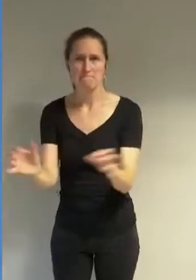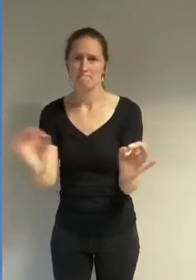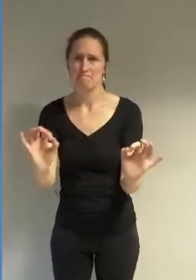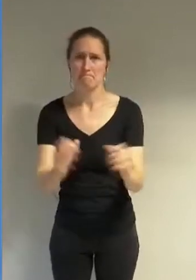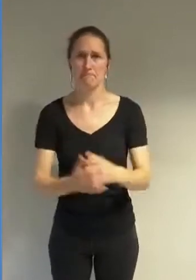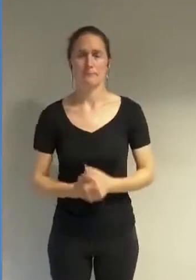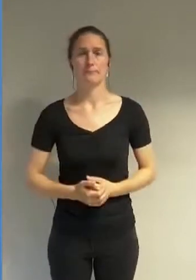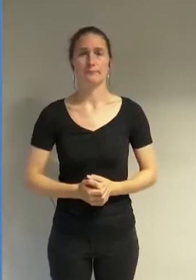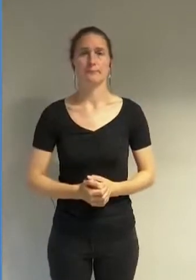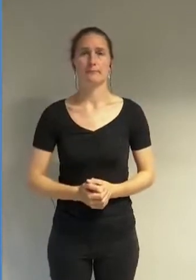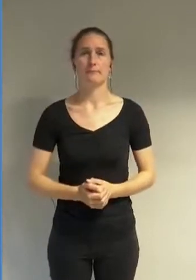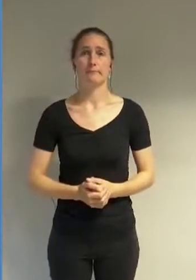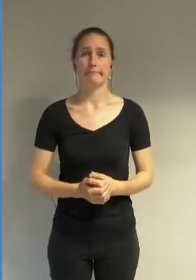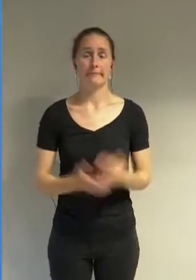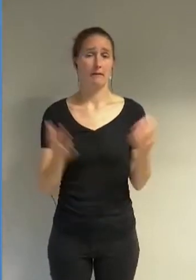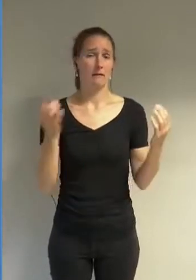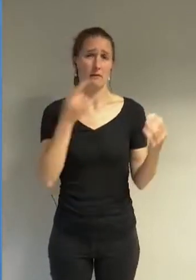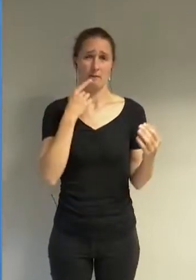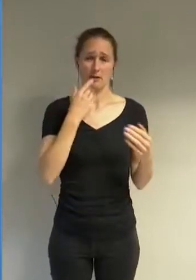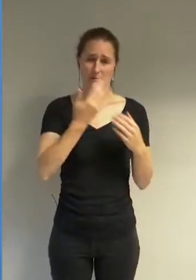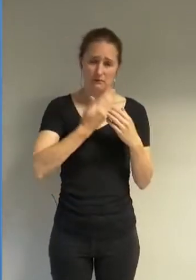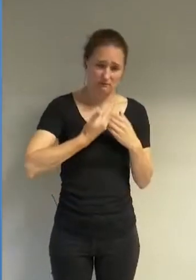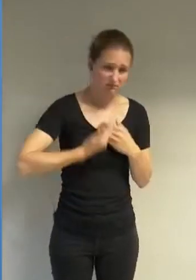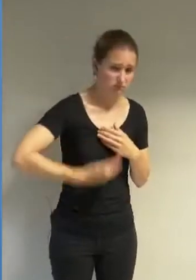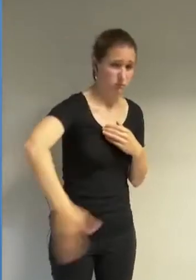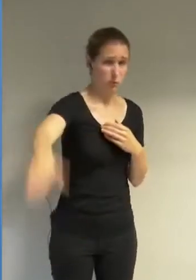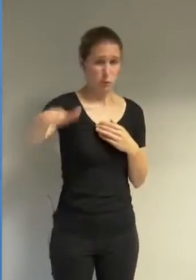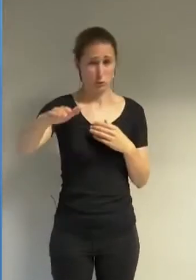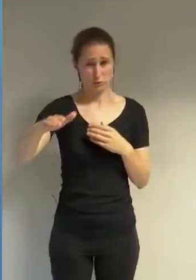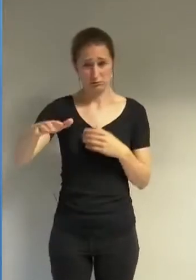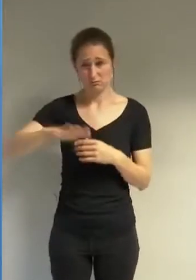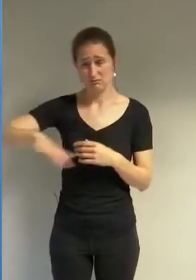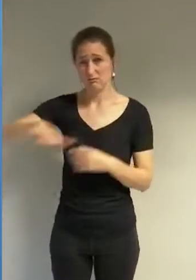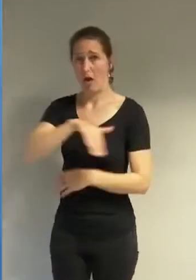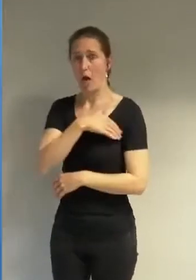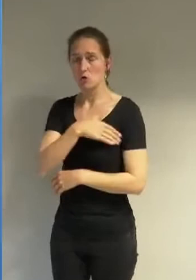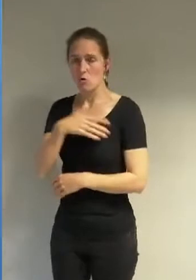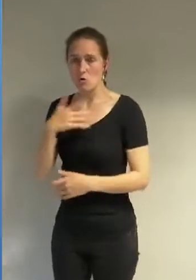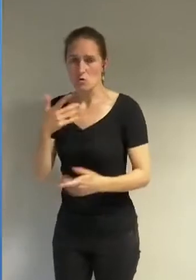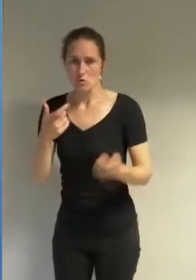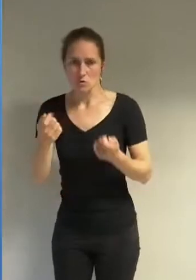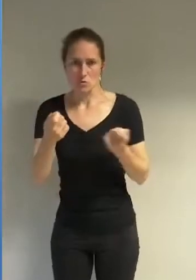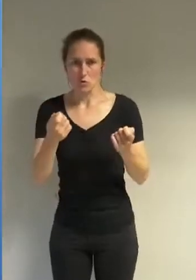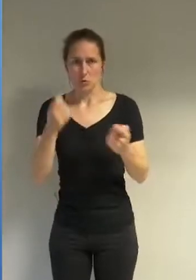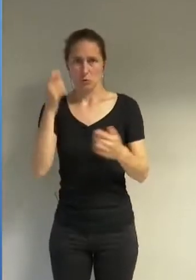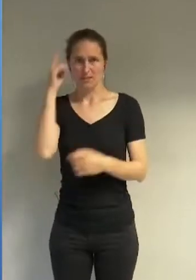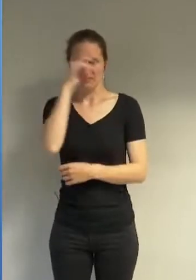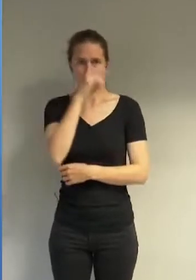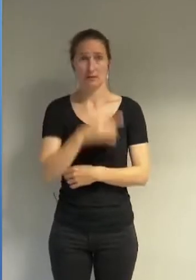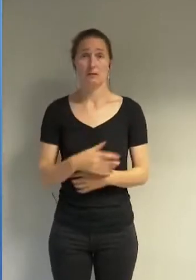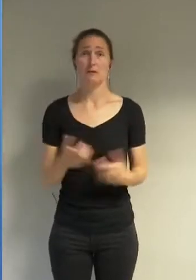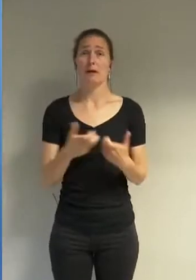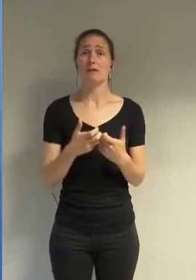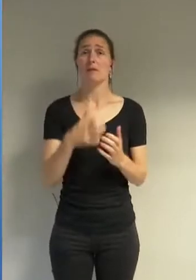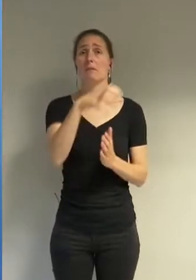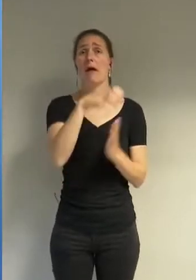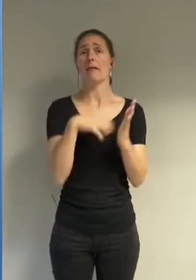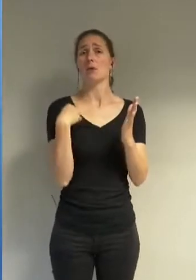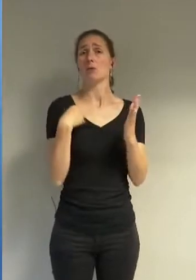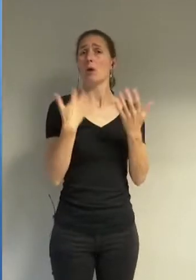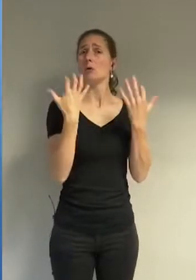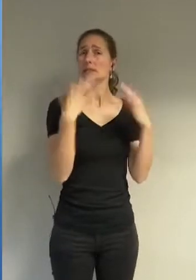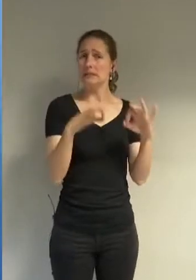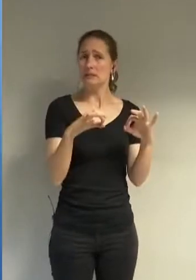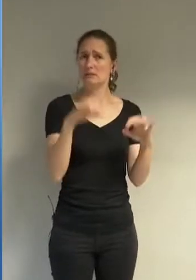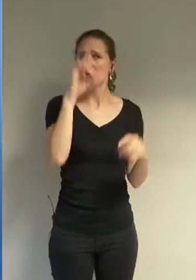cela promet de périlleux exercices pour nos agents sur la jupette mentionnée dans l'article 10 ou